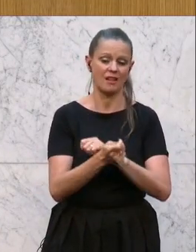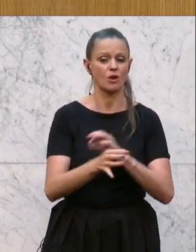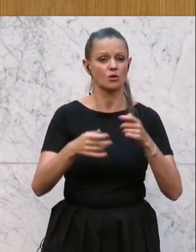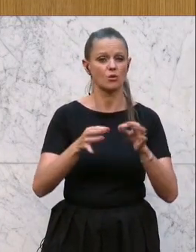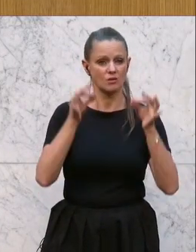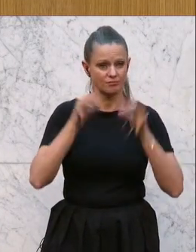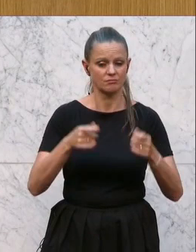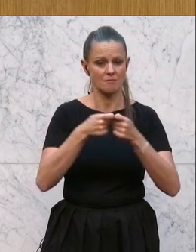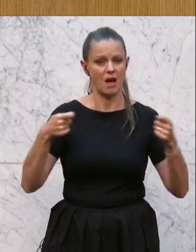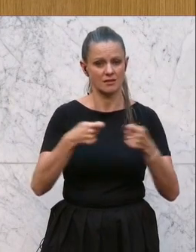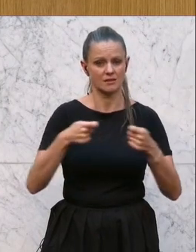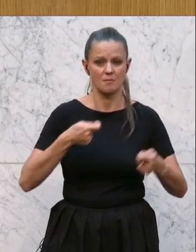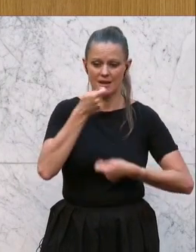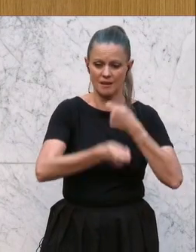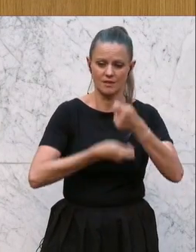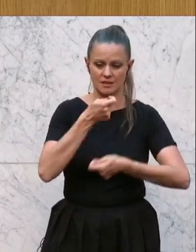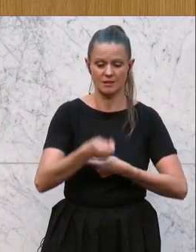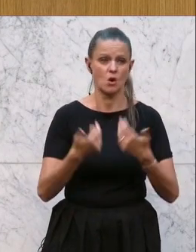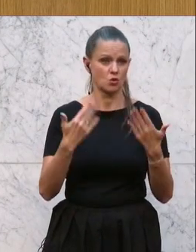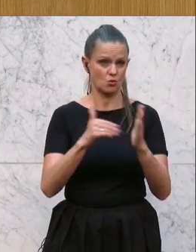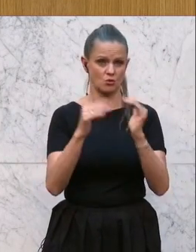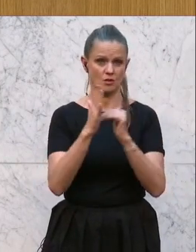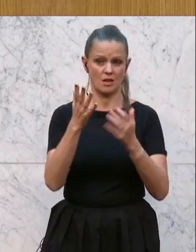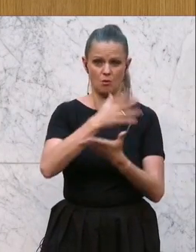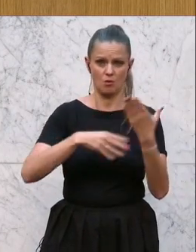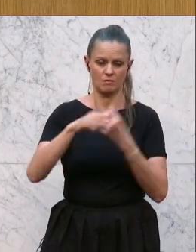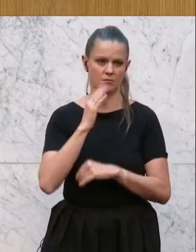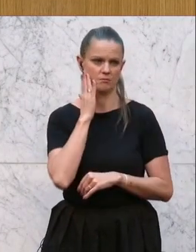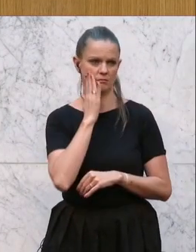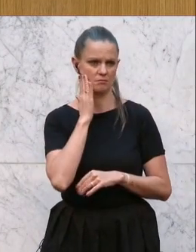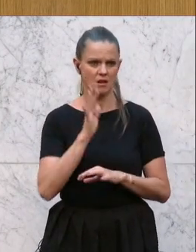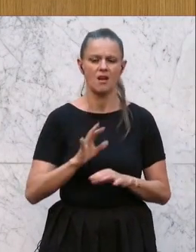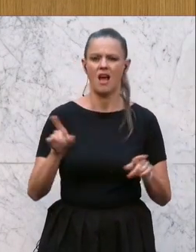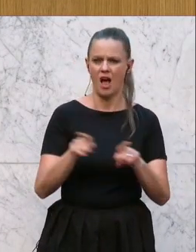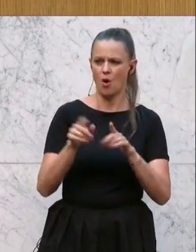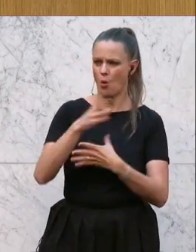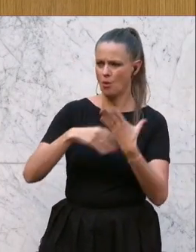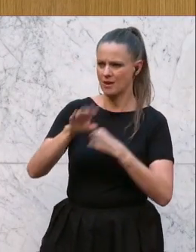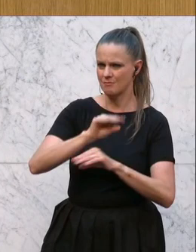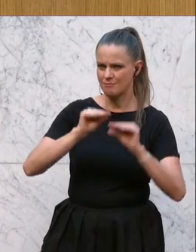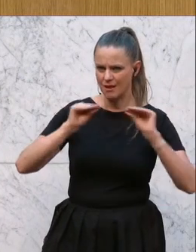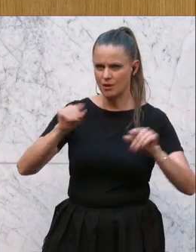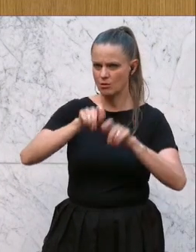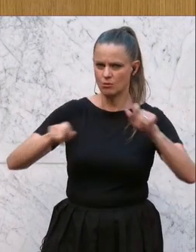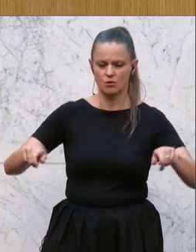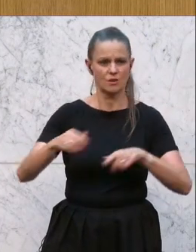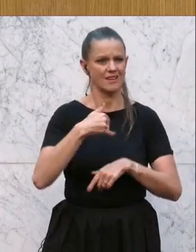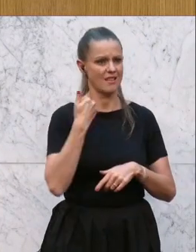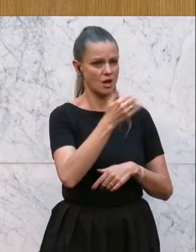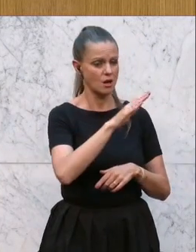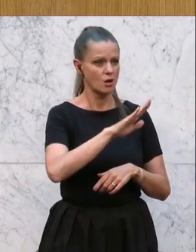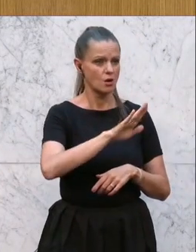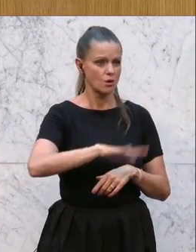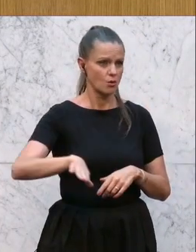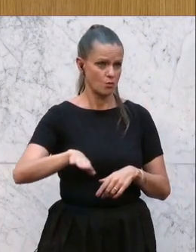Ich schäme mich eigentlich dafür, wie mit dem System umgegangen wird, wie mit den Pädagoginnen und Pädagogen und vor allem den Kindern und Jugendlichen umgegangen wird.